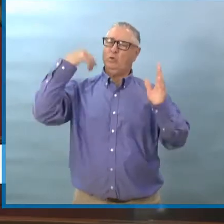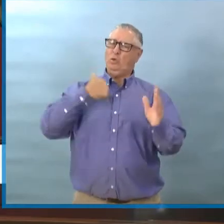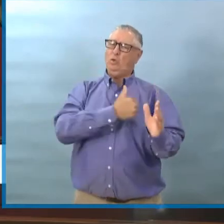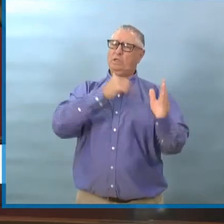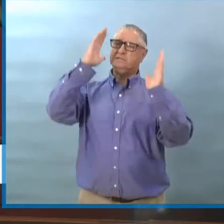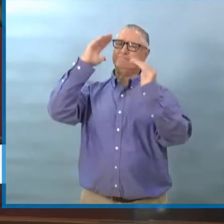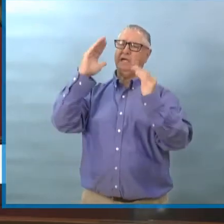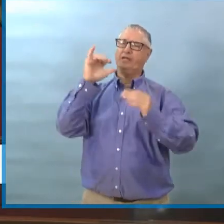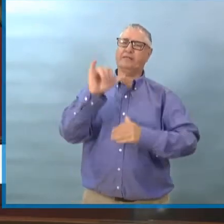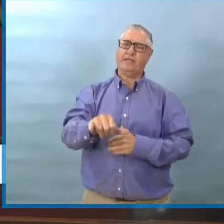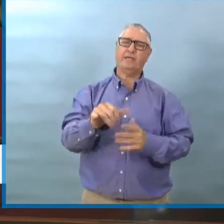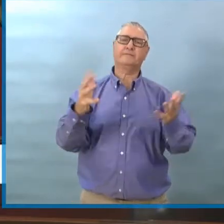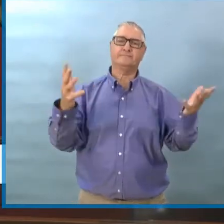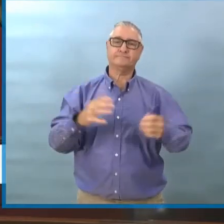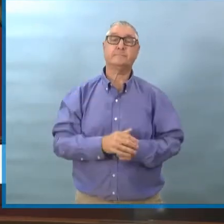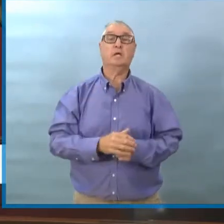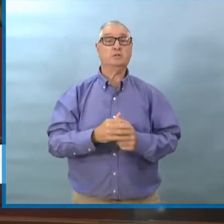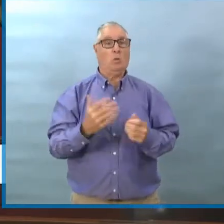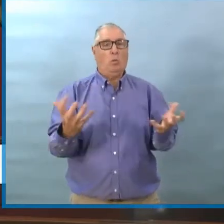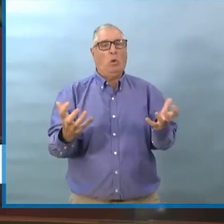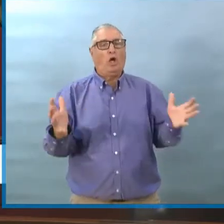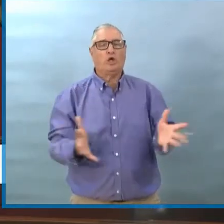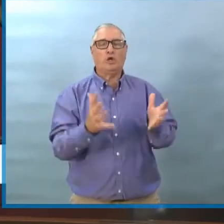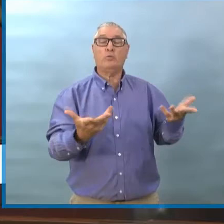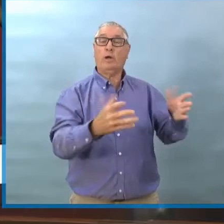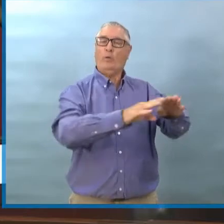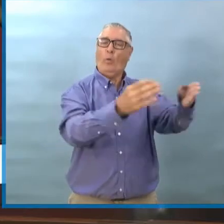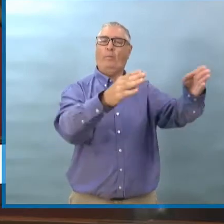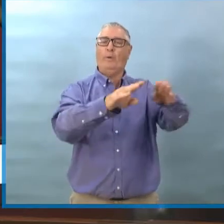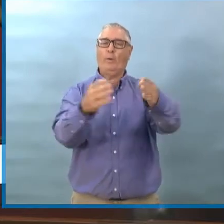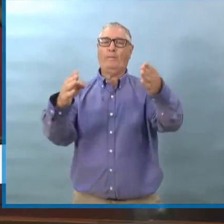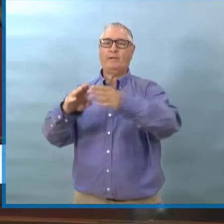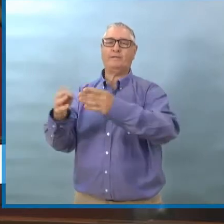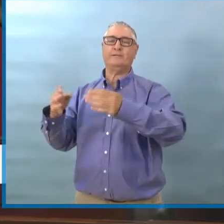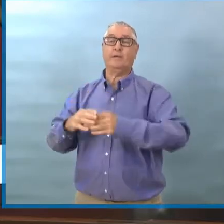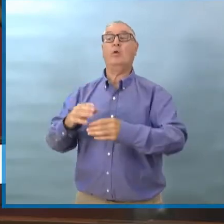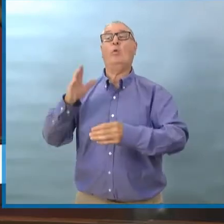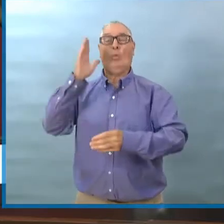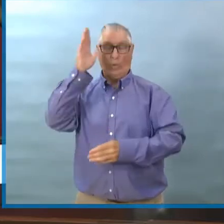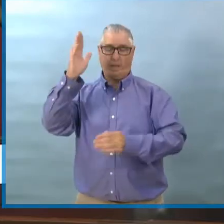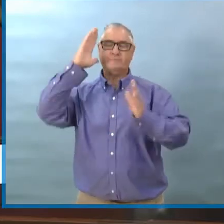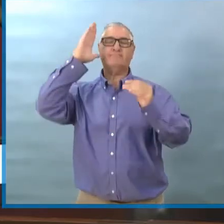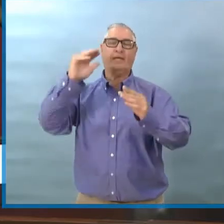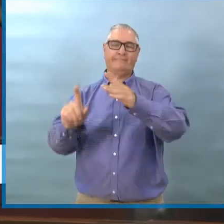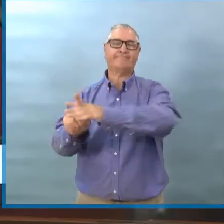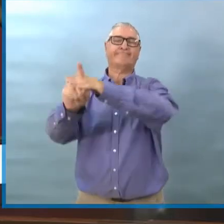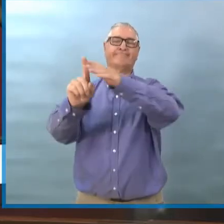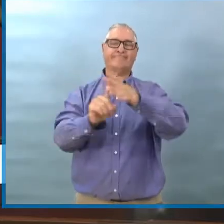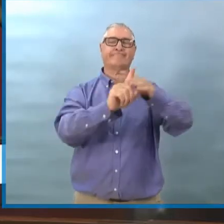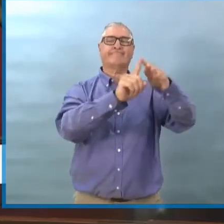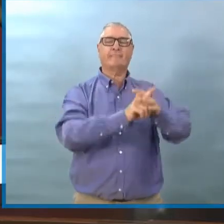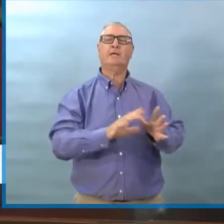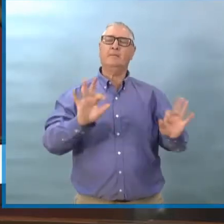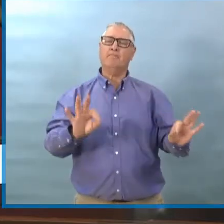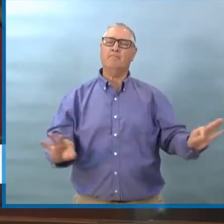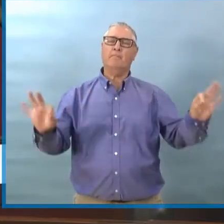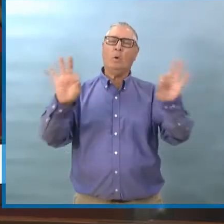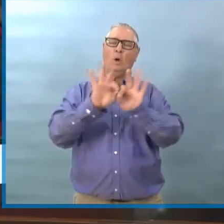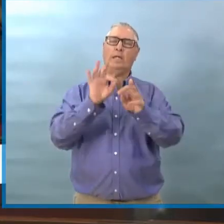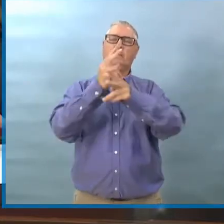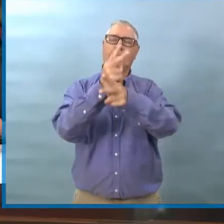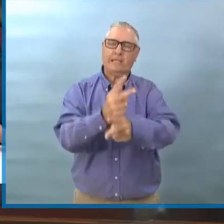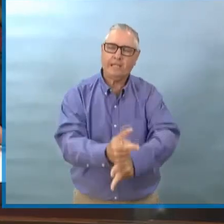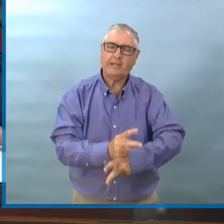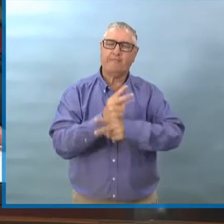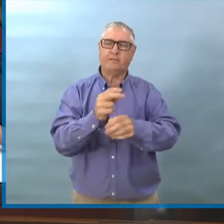On continue de voir des cas, on continue d'être vigilant quant à la limitation de la transmission dans la